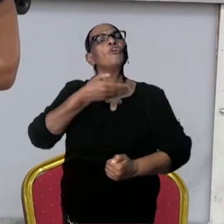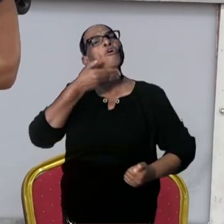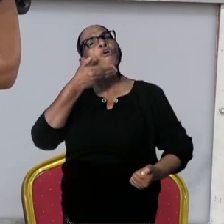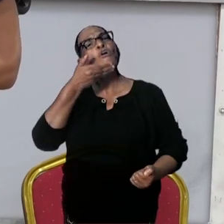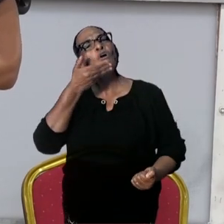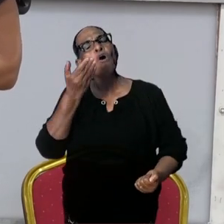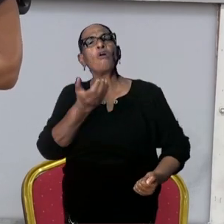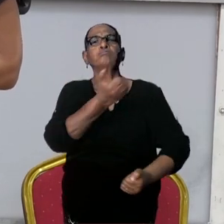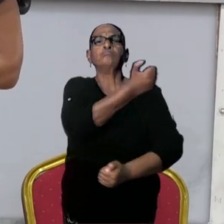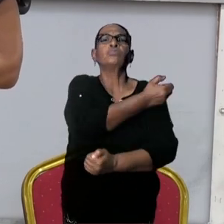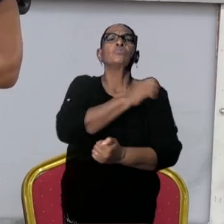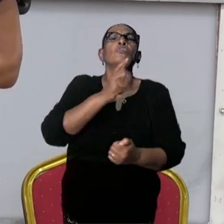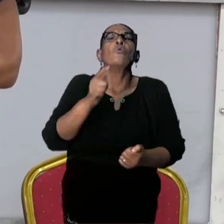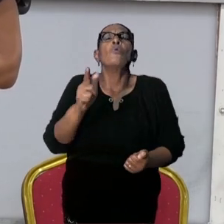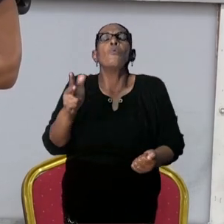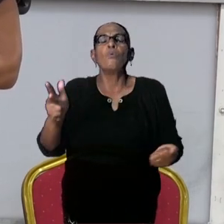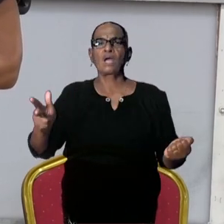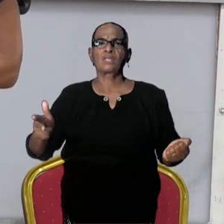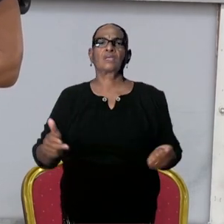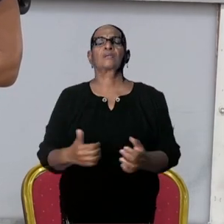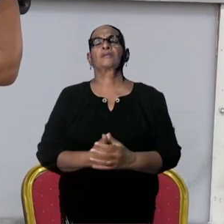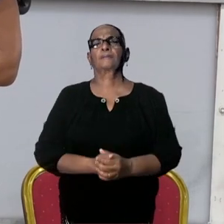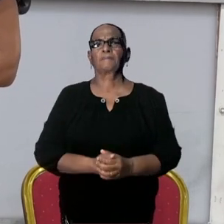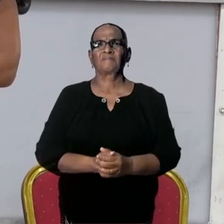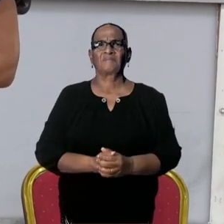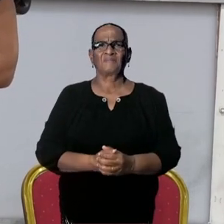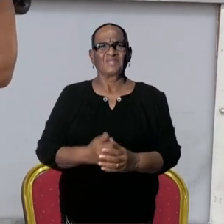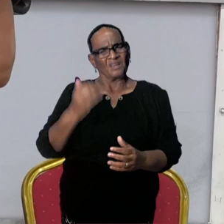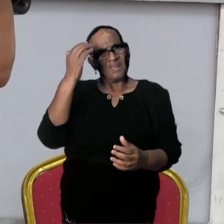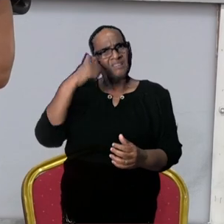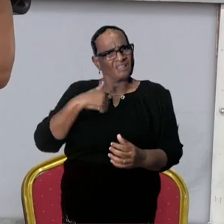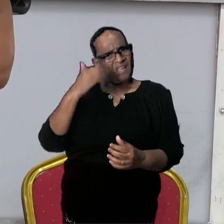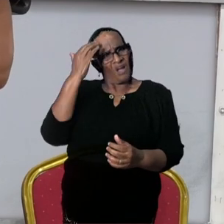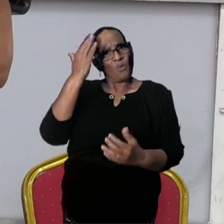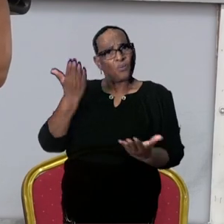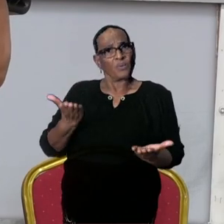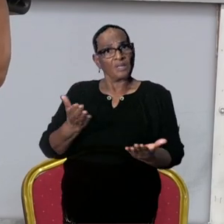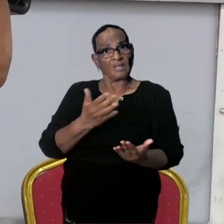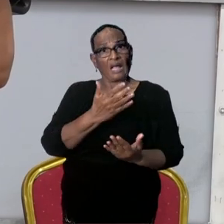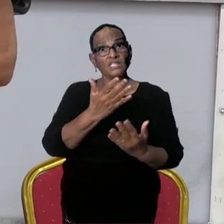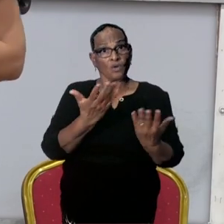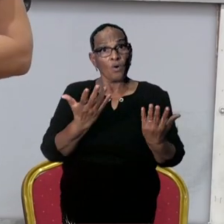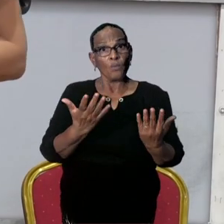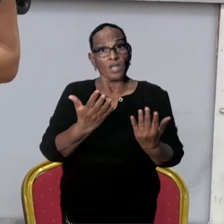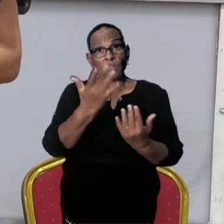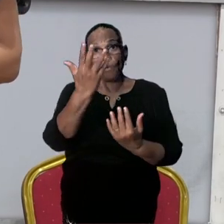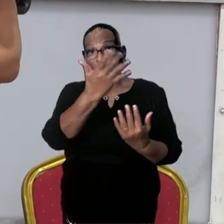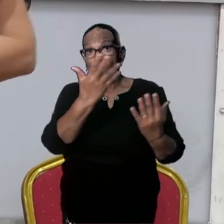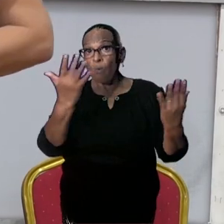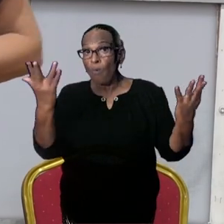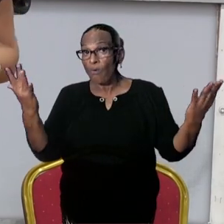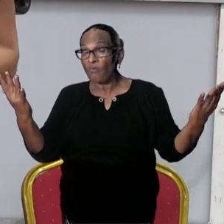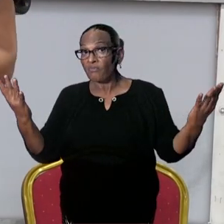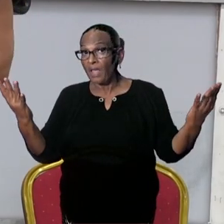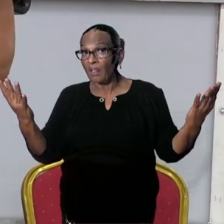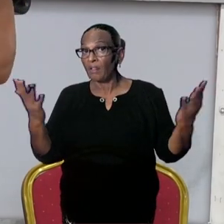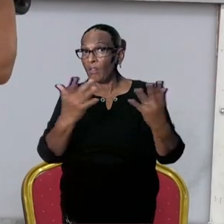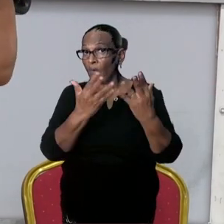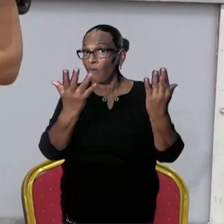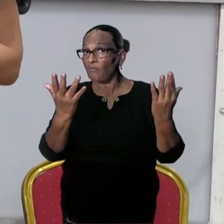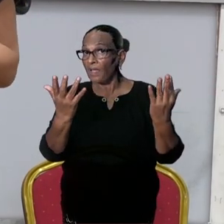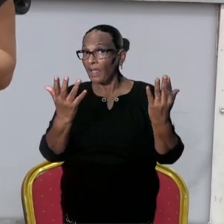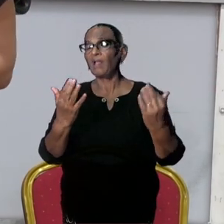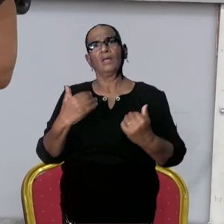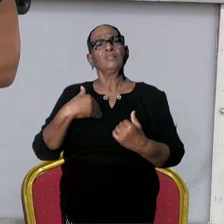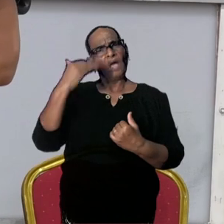is het gebruikelijk dat er gevaccineerd gaat worden? Want dan weten we ook, als we nu die aantallen weten, dan weten we hoeveel jaar het nog duurt voordat anderen aan de